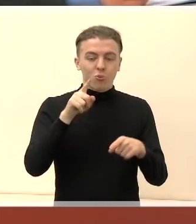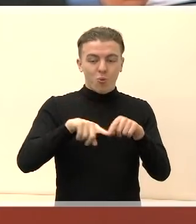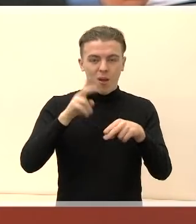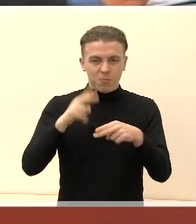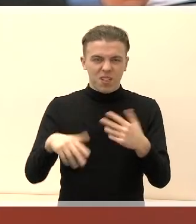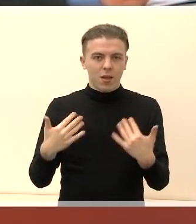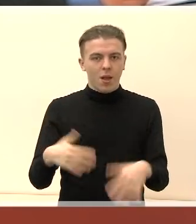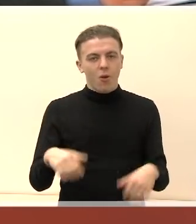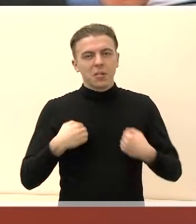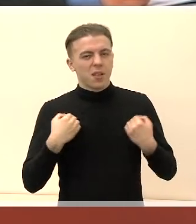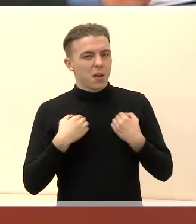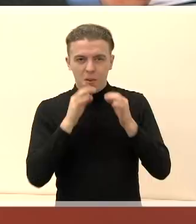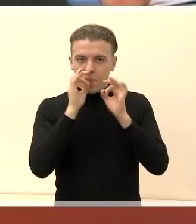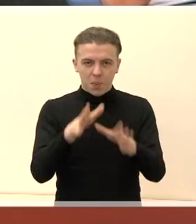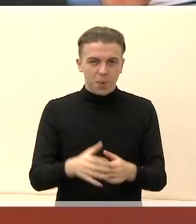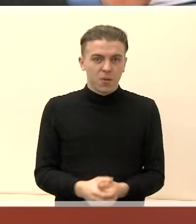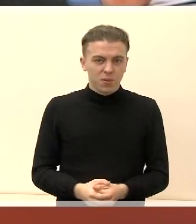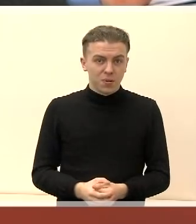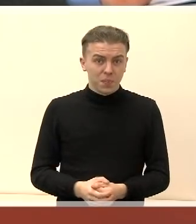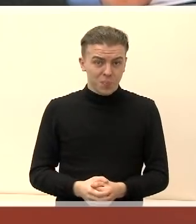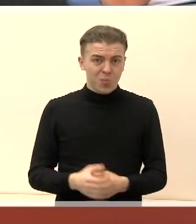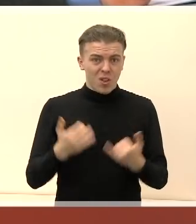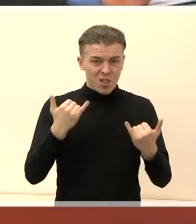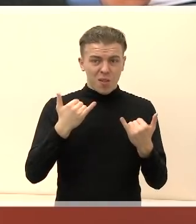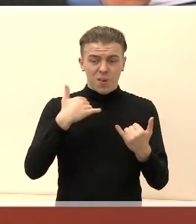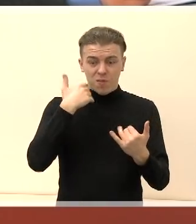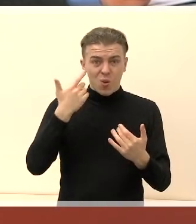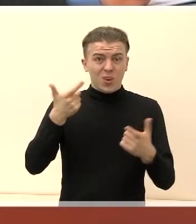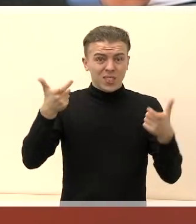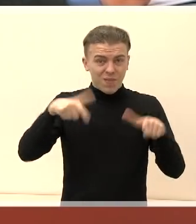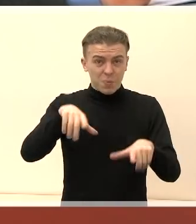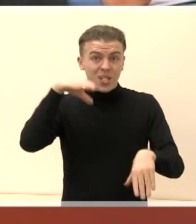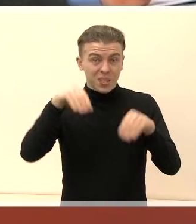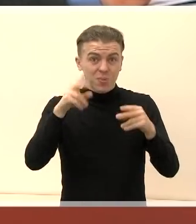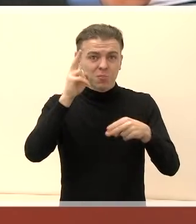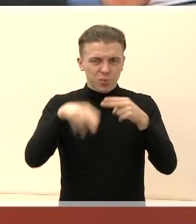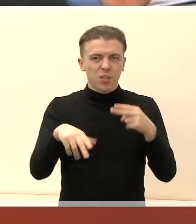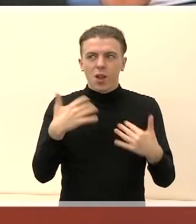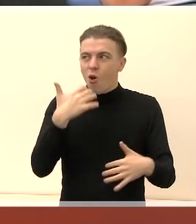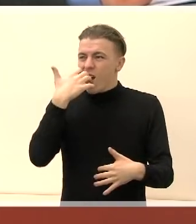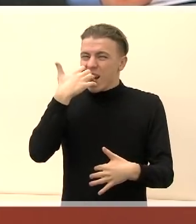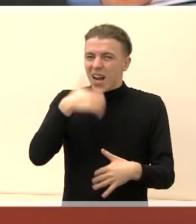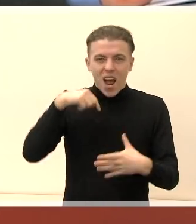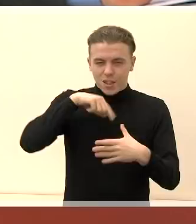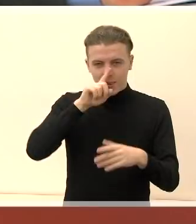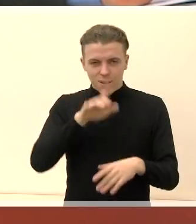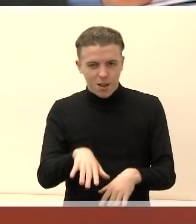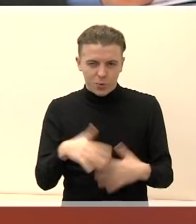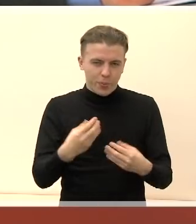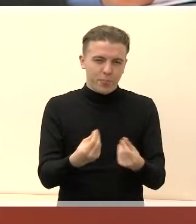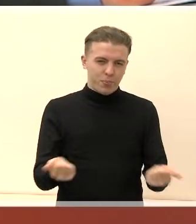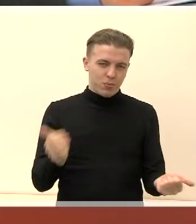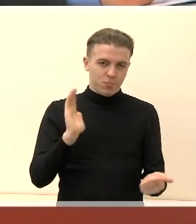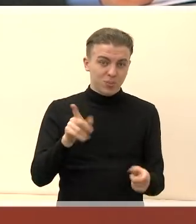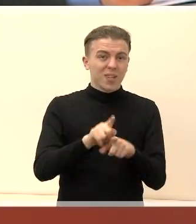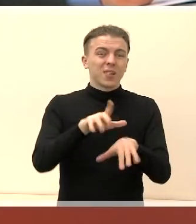Galvoju, kad tas karštumas praės prieš po savivaldos rinkimų ir Seimų nariam praės tas karštis,